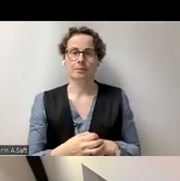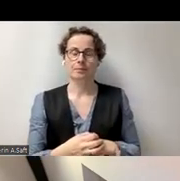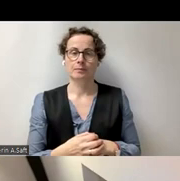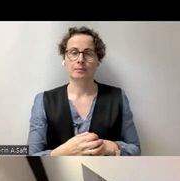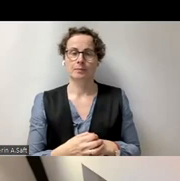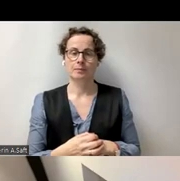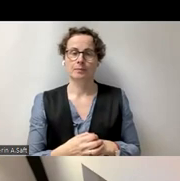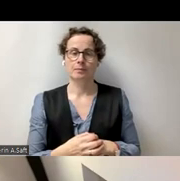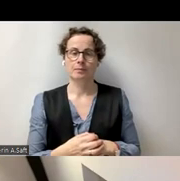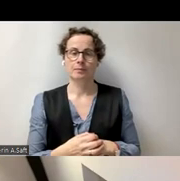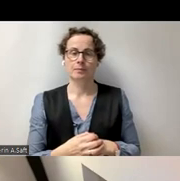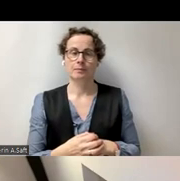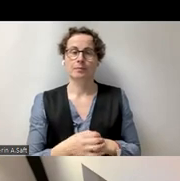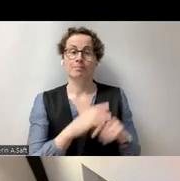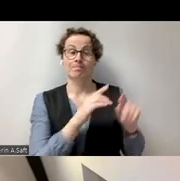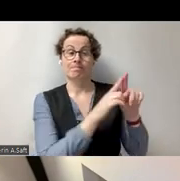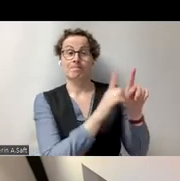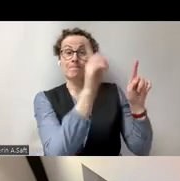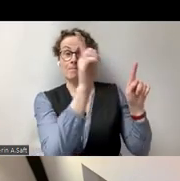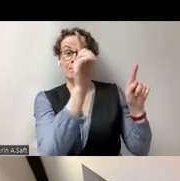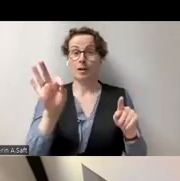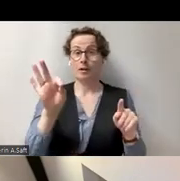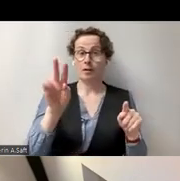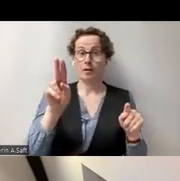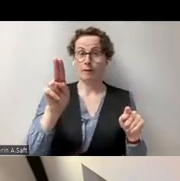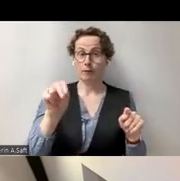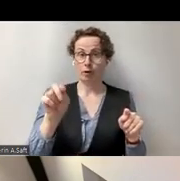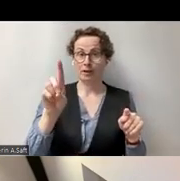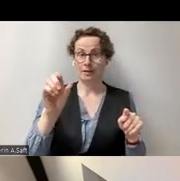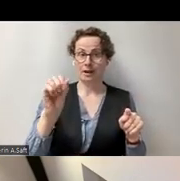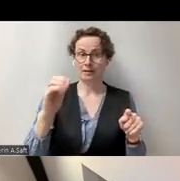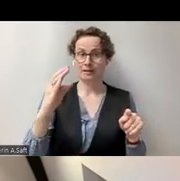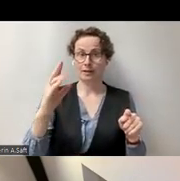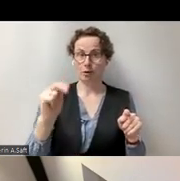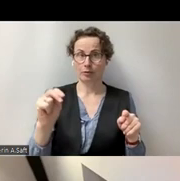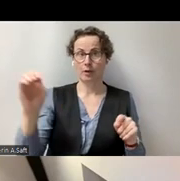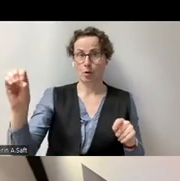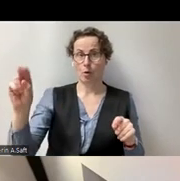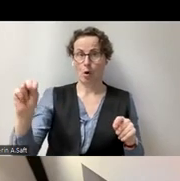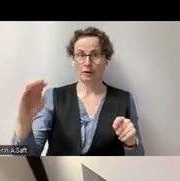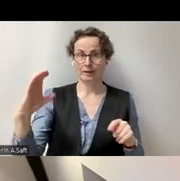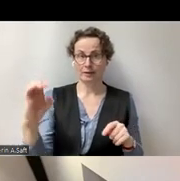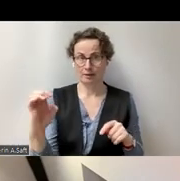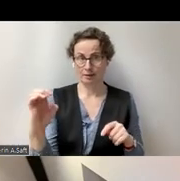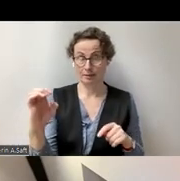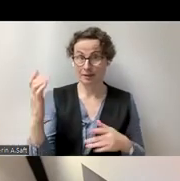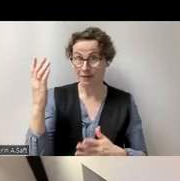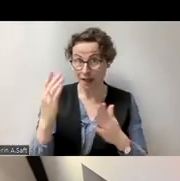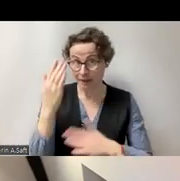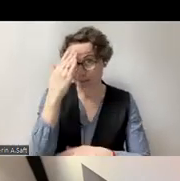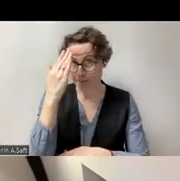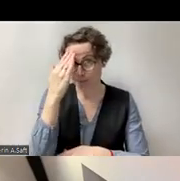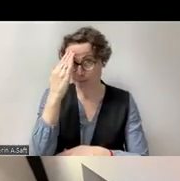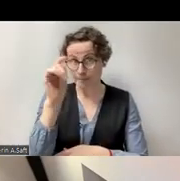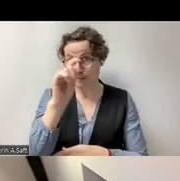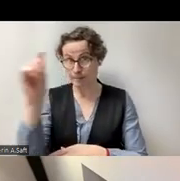Fundation UNSE. Also diese Organisation ist wahrscheinlich vielen von euch bekannt als eine